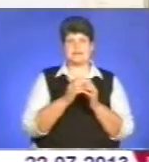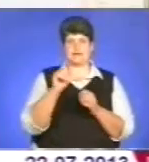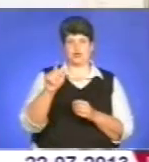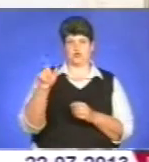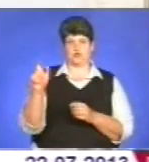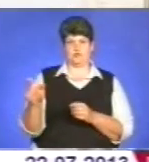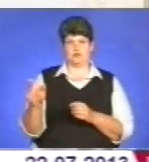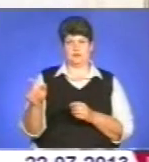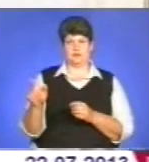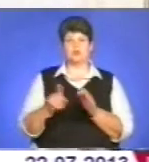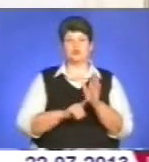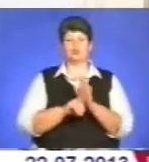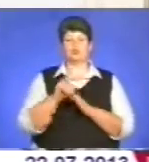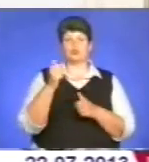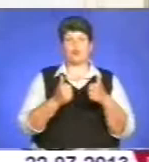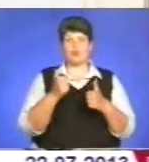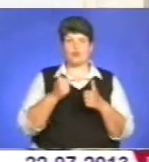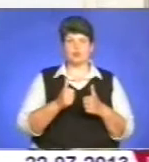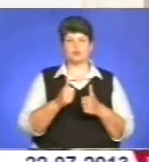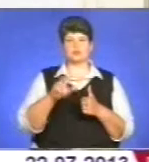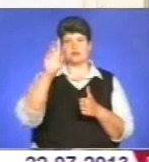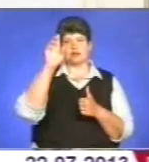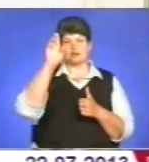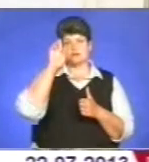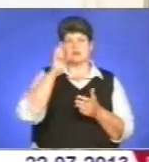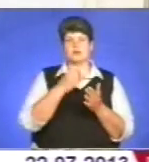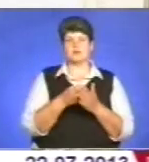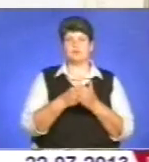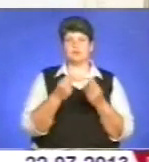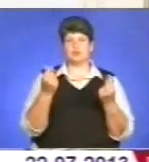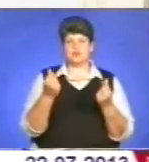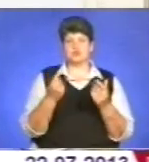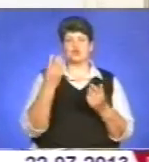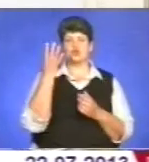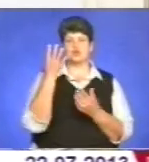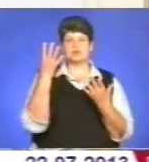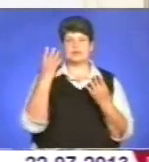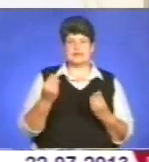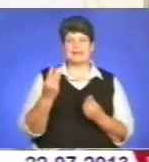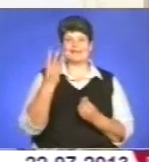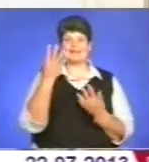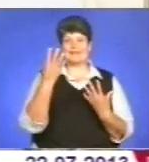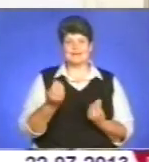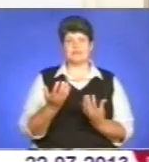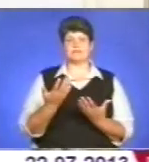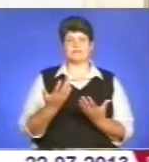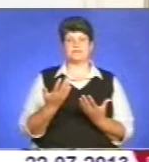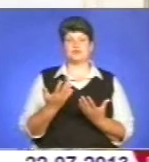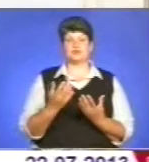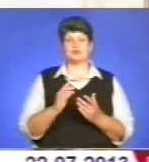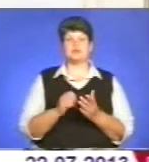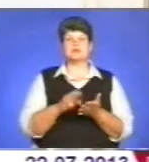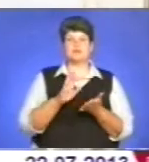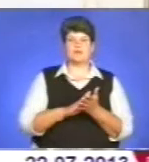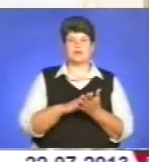Спочатку конкурс на бюджет в три хвилі. Тобто дається чотири дні, три дні і знову три дні до зрахування на